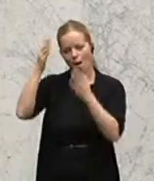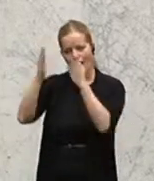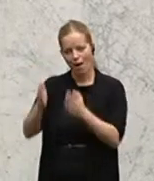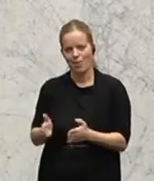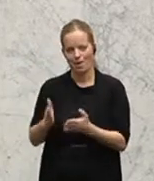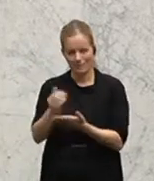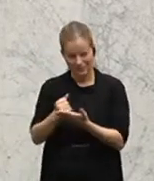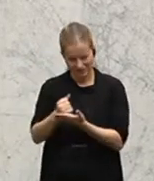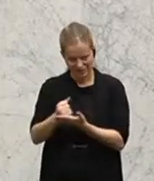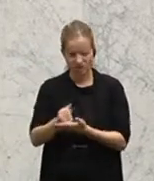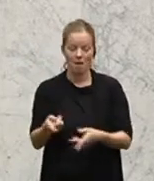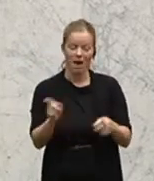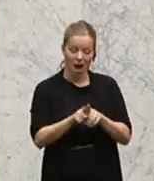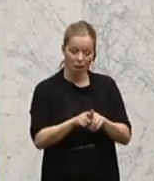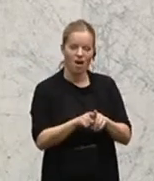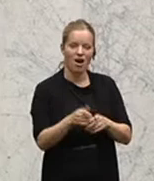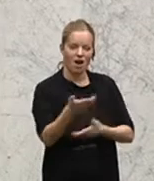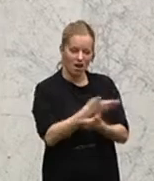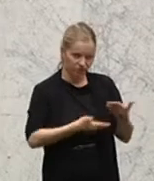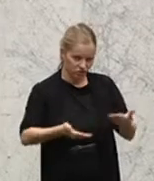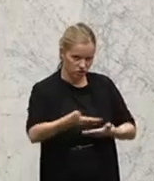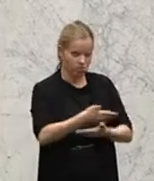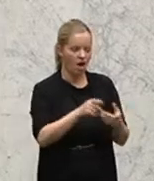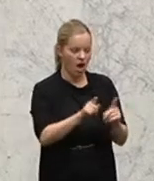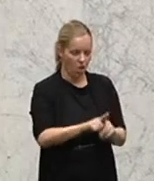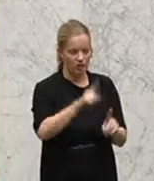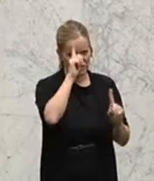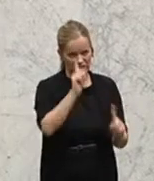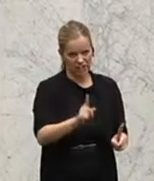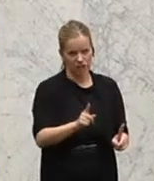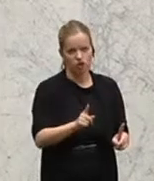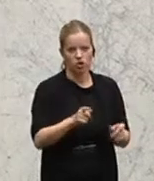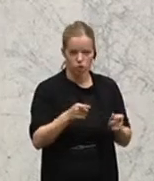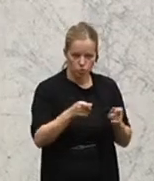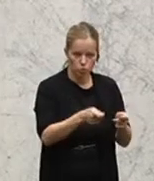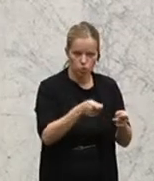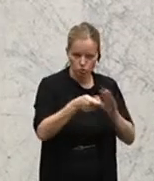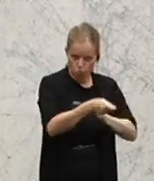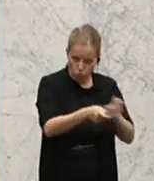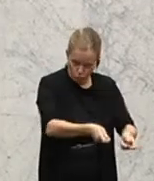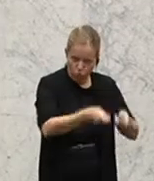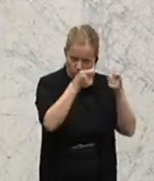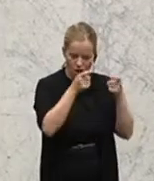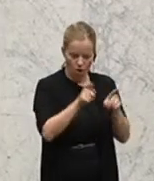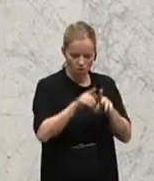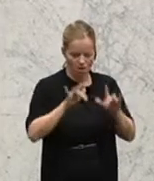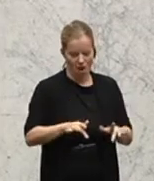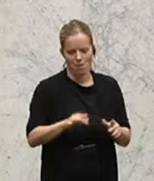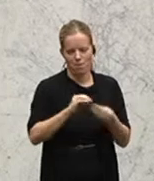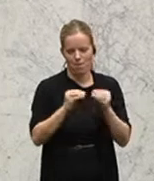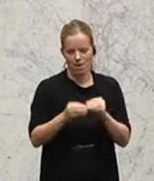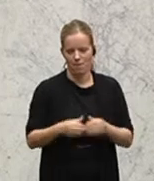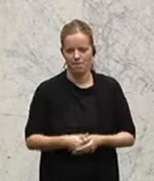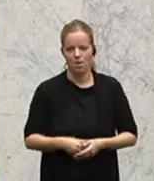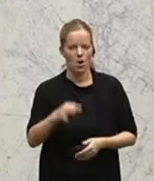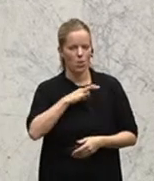aber auch in der Landwirtschaft und in der Tierzucht. Und der Herr Kollege Rasinger wird mir jetzt dann auch gleich sagen, dass es aus